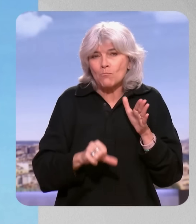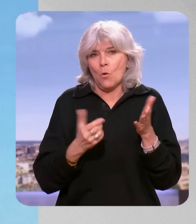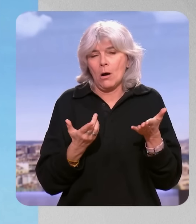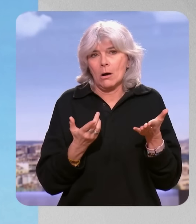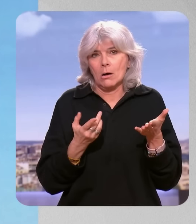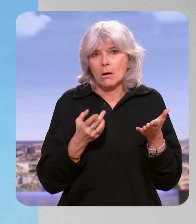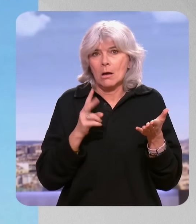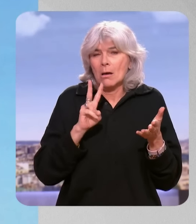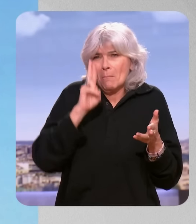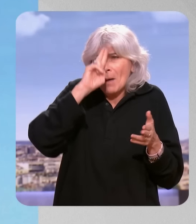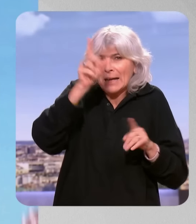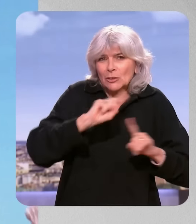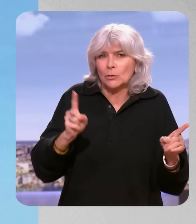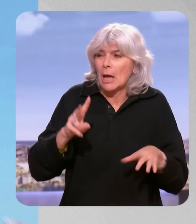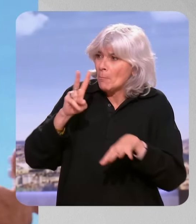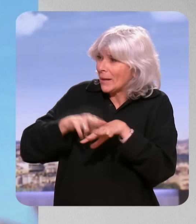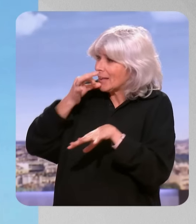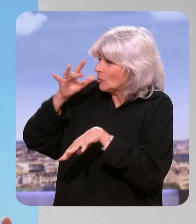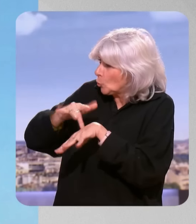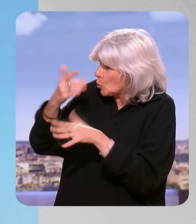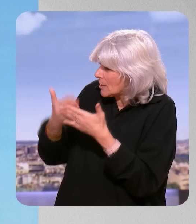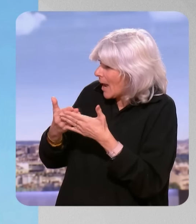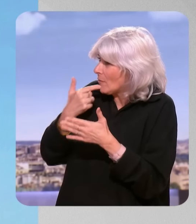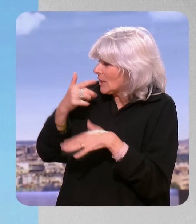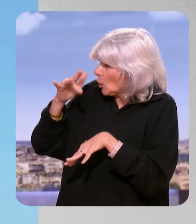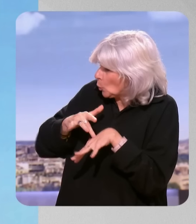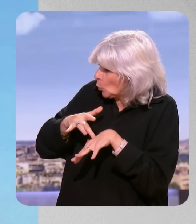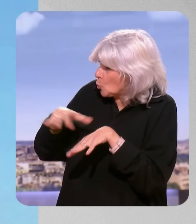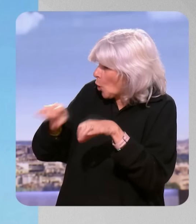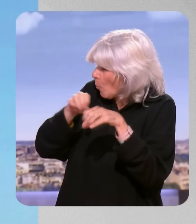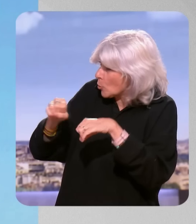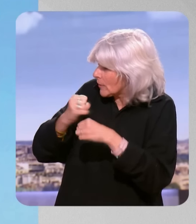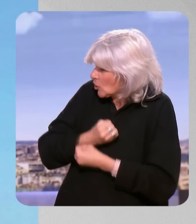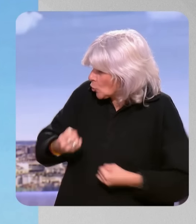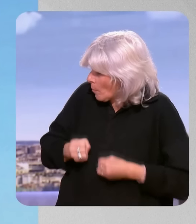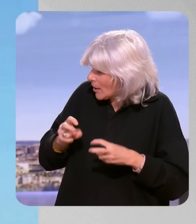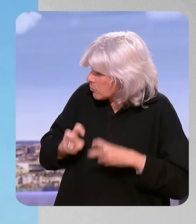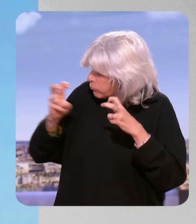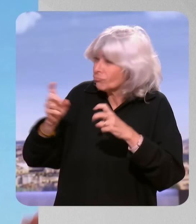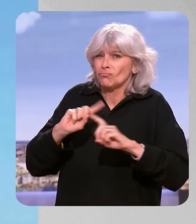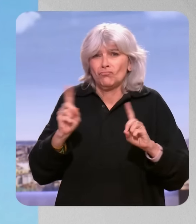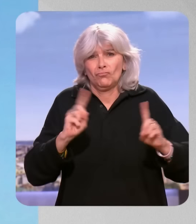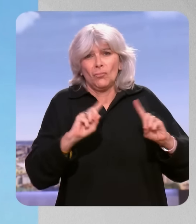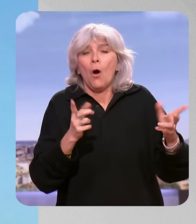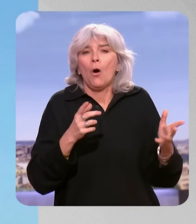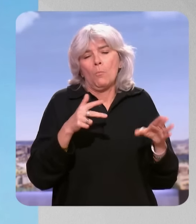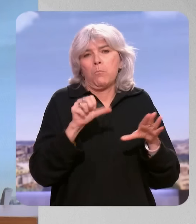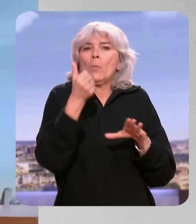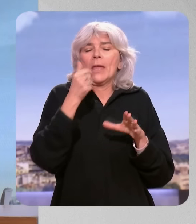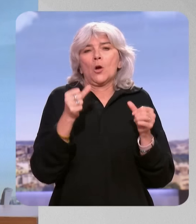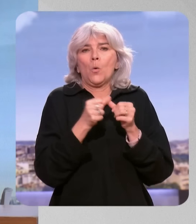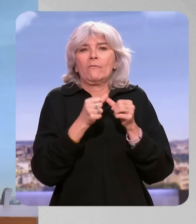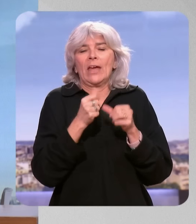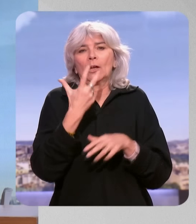Ce n pas raisonnable. Mais le patronne a déjà dit, si on touche à ça, on touche à l'emploi, il y aura du chômage en Non, non, non, non, non. Réduisons, commençons par